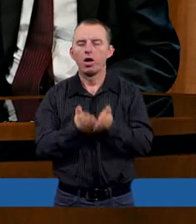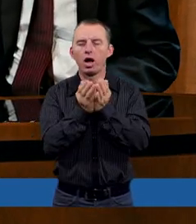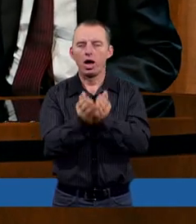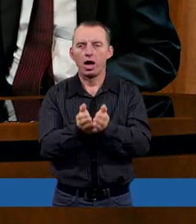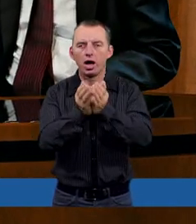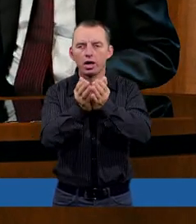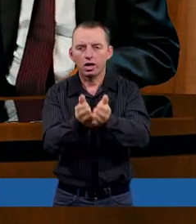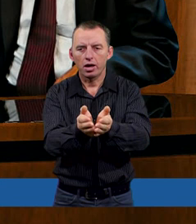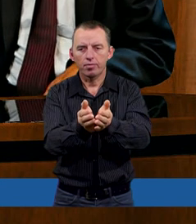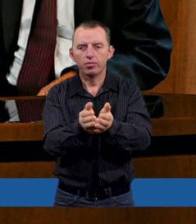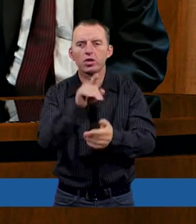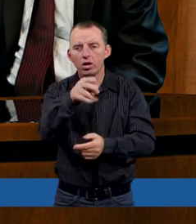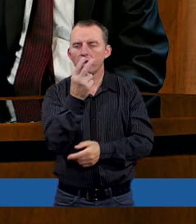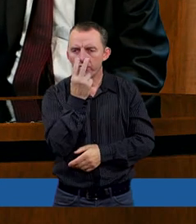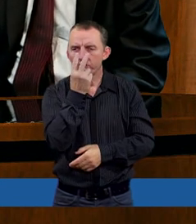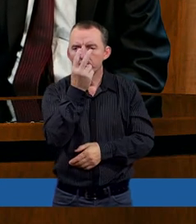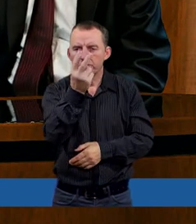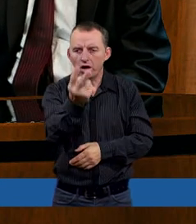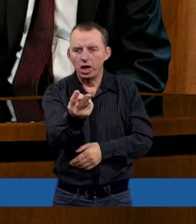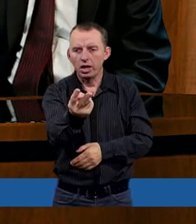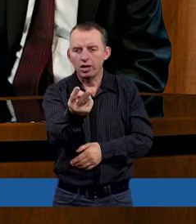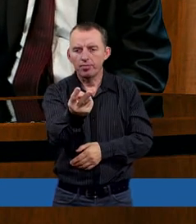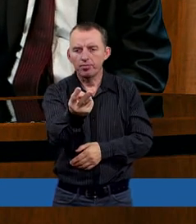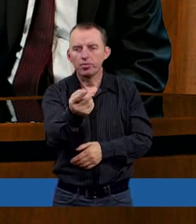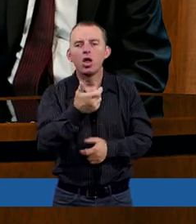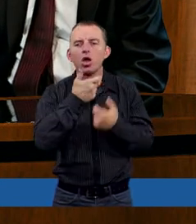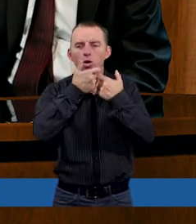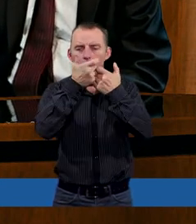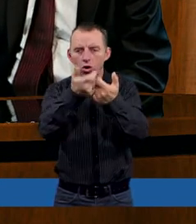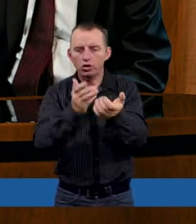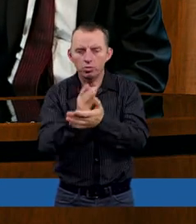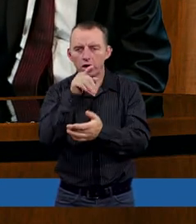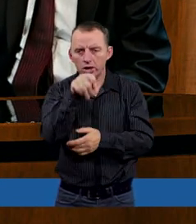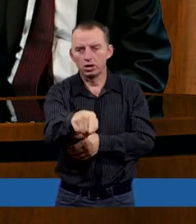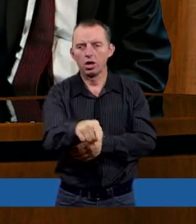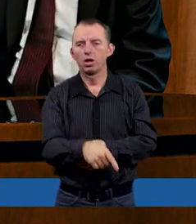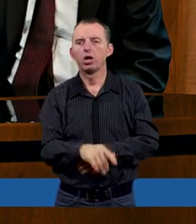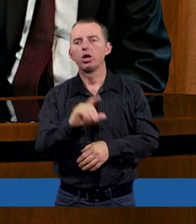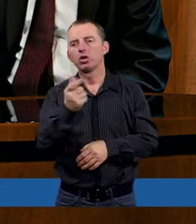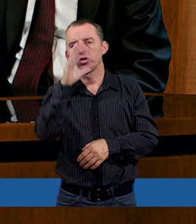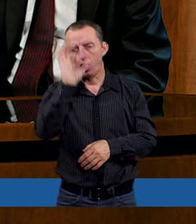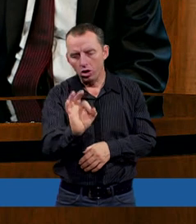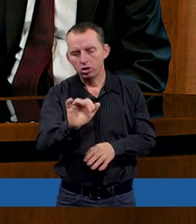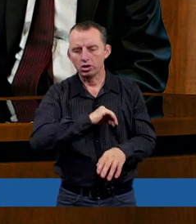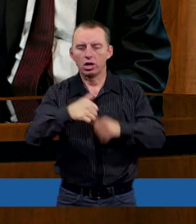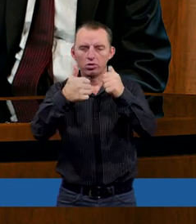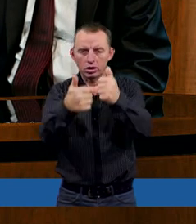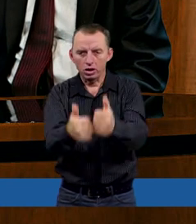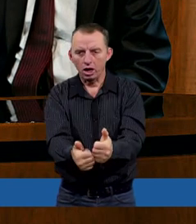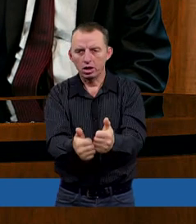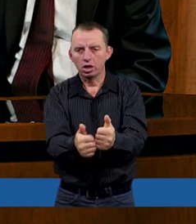i oni to widzieli. Głosił przez to, że coś się stanie.